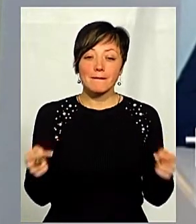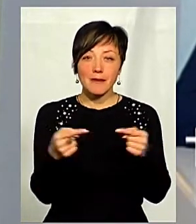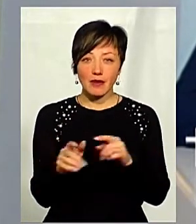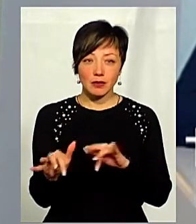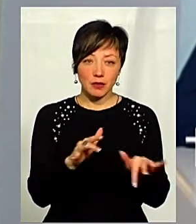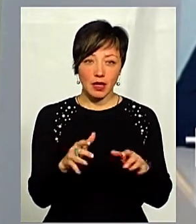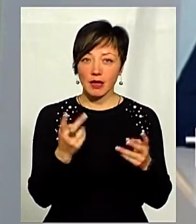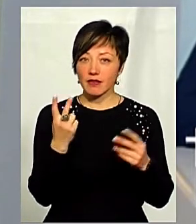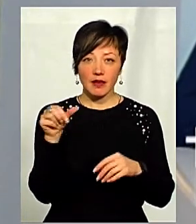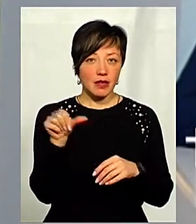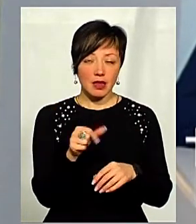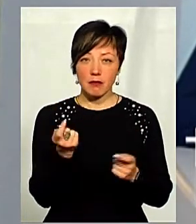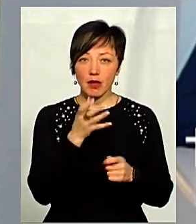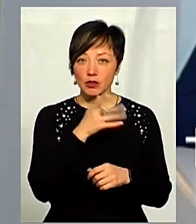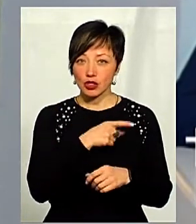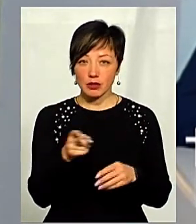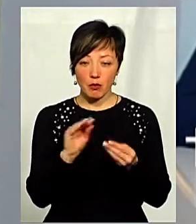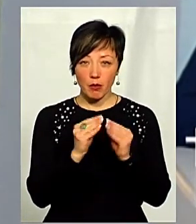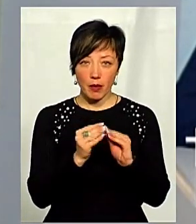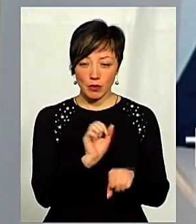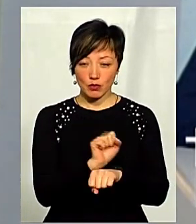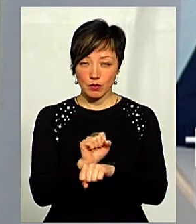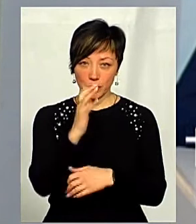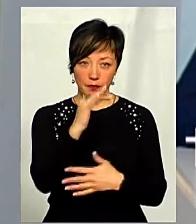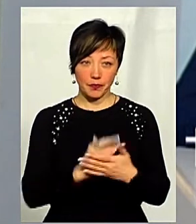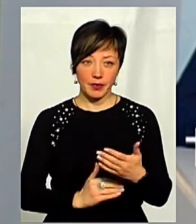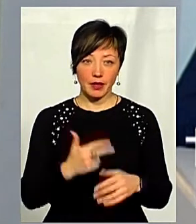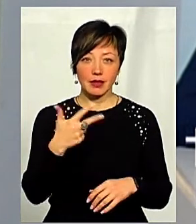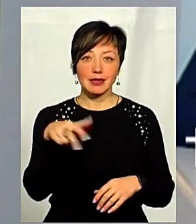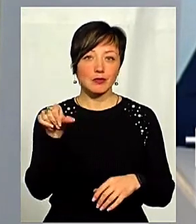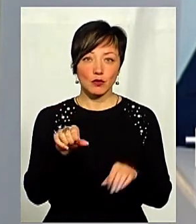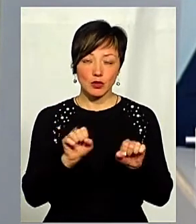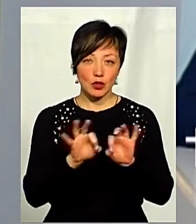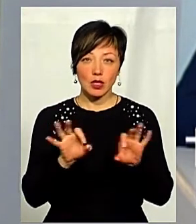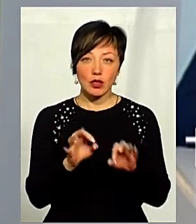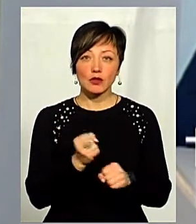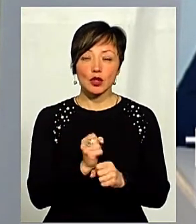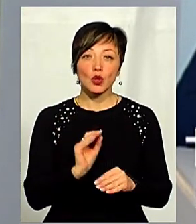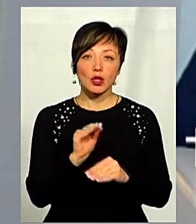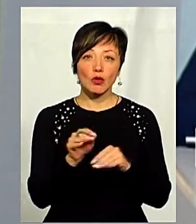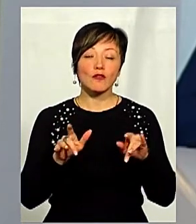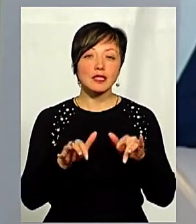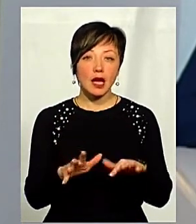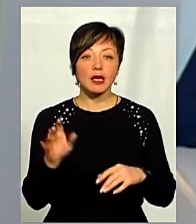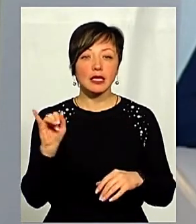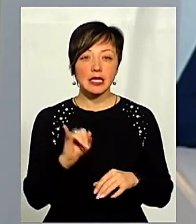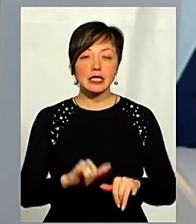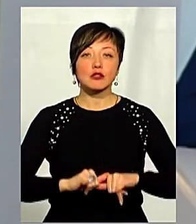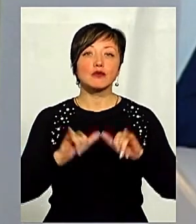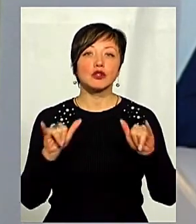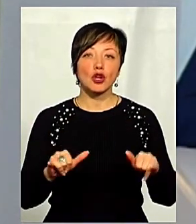просто дві хвилини – достатньо мало часу, щоб я тільки на цій проблемі можу зупинятися на півгодини, як мінімум, щоб вважити додаткових заходів і